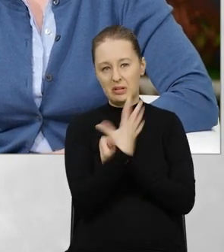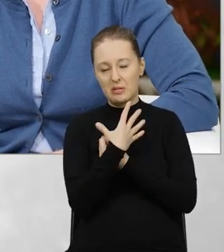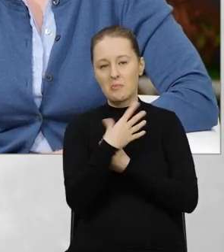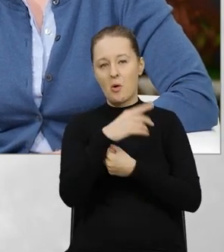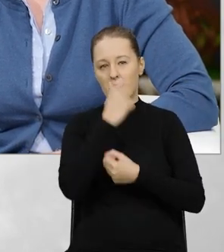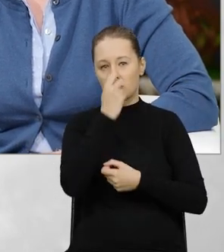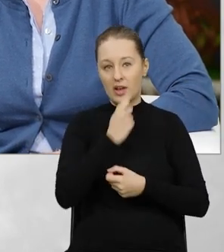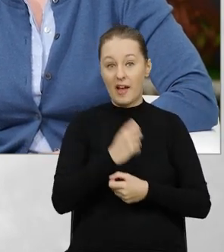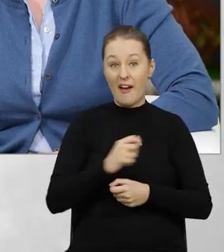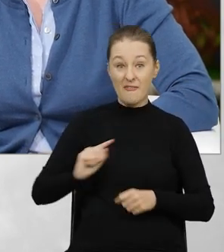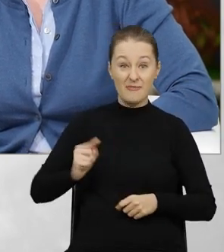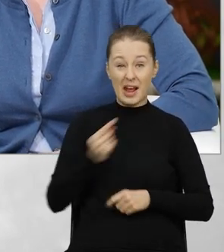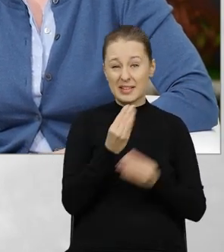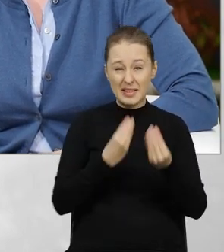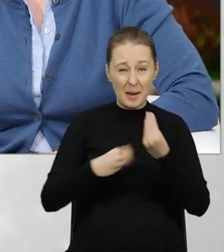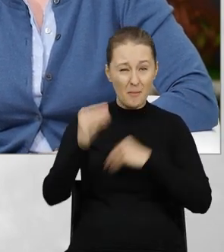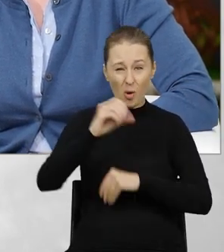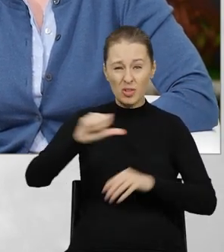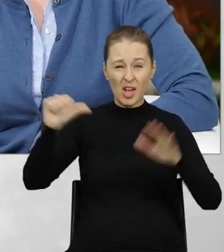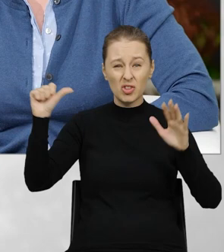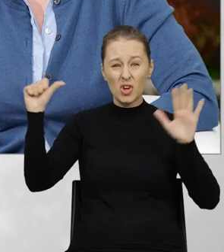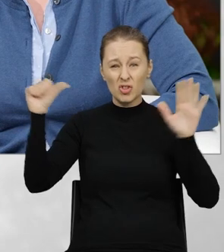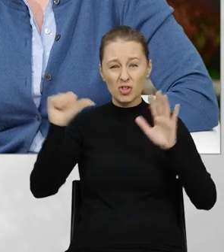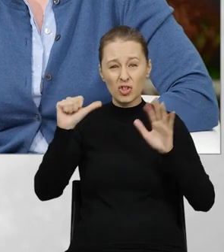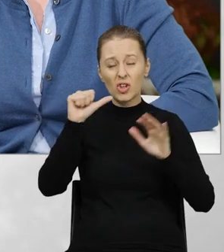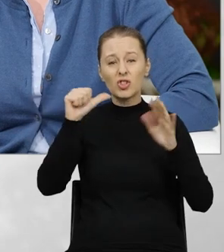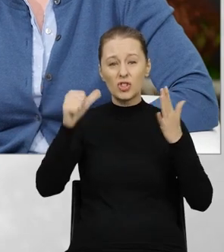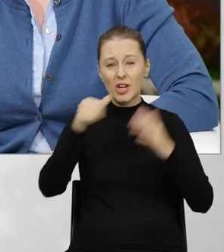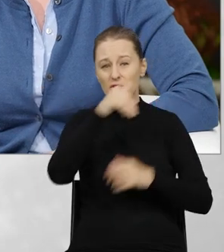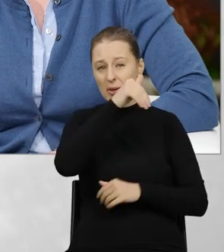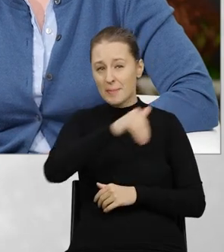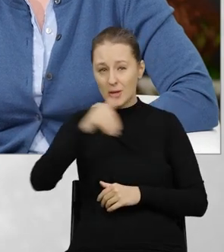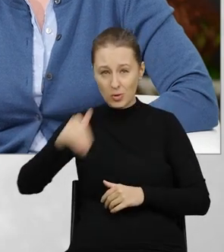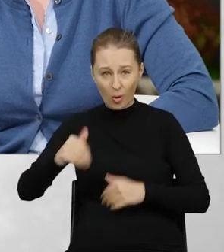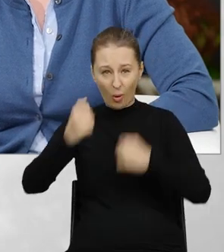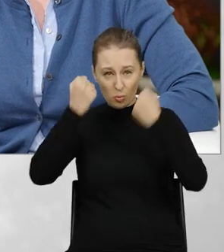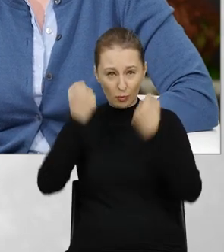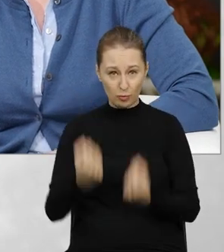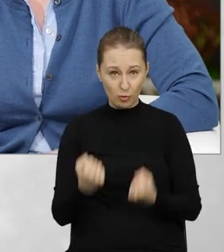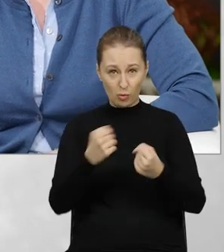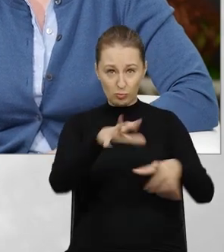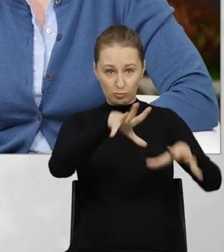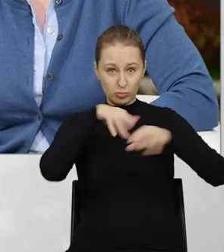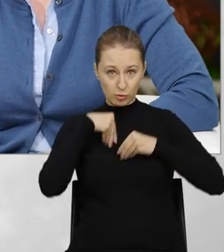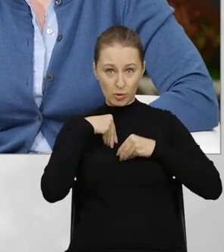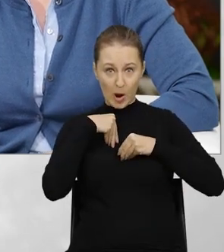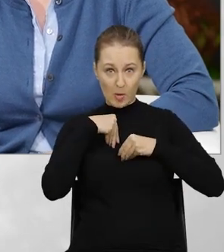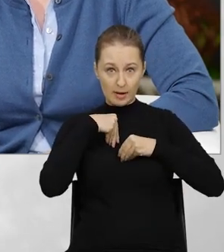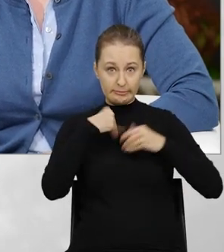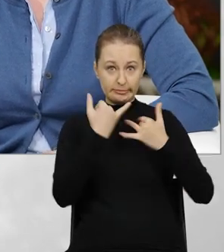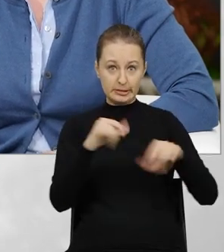2020 roku ponad 6 milionów ton odpadów przyjęła z zagranicy na podstawie